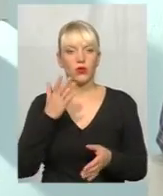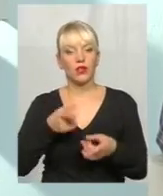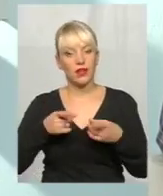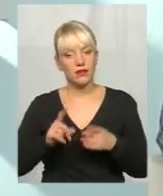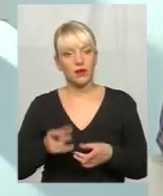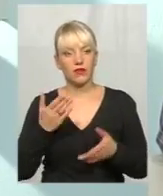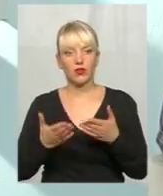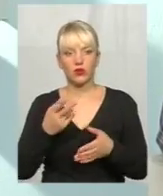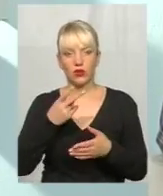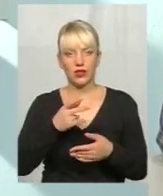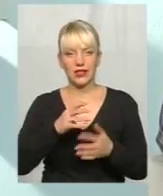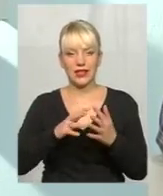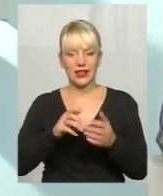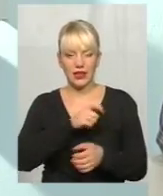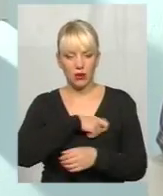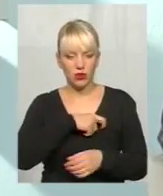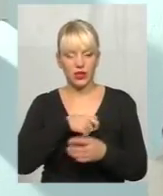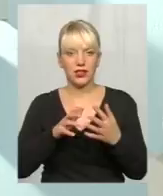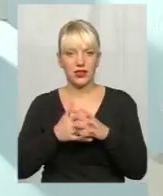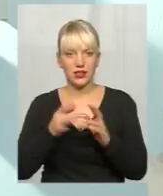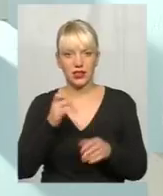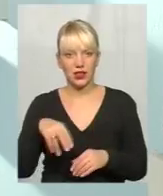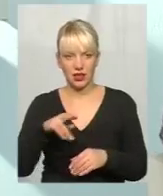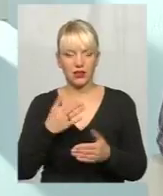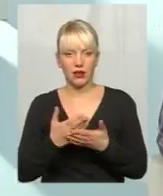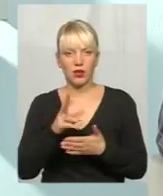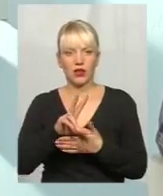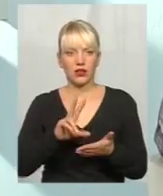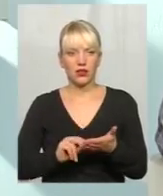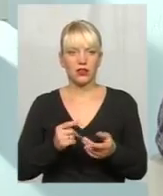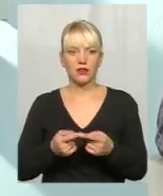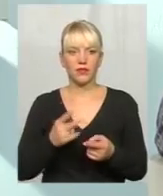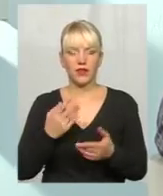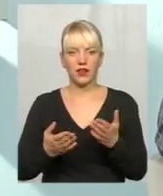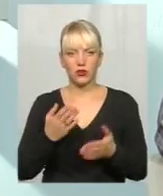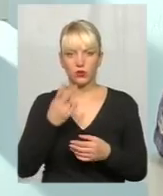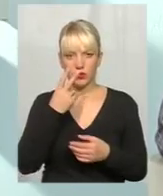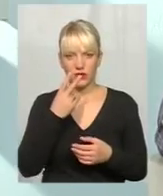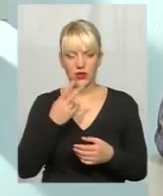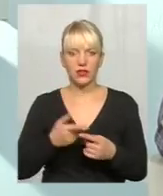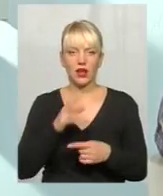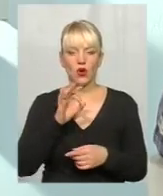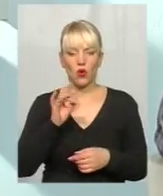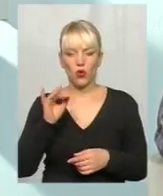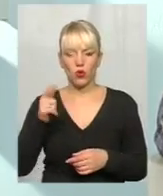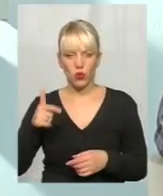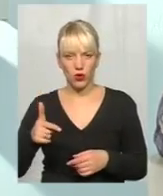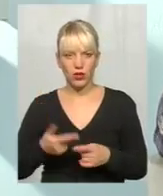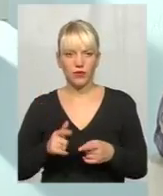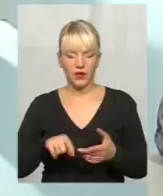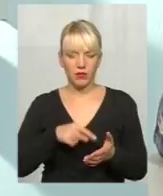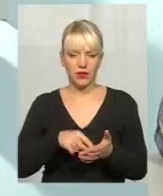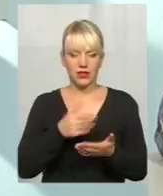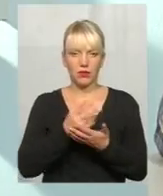дивимося депутати сільських рад, тобто, от візьмемо, наприклад, той самий Великої Калинівки, якщо округ в ній місті, там,